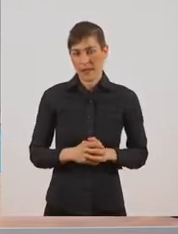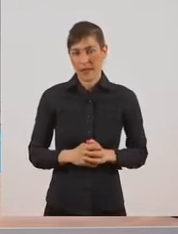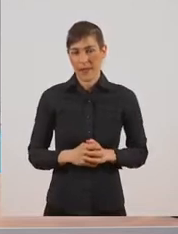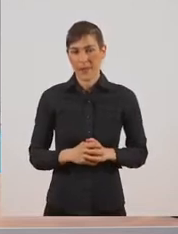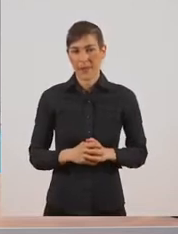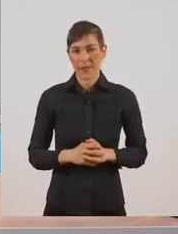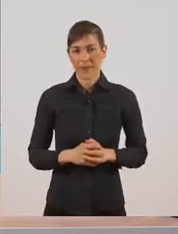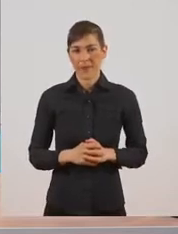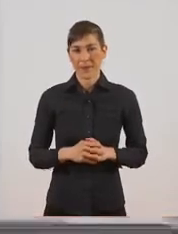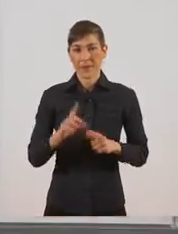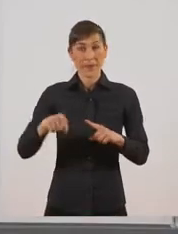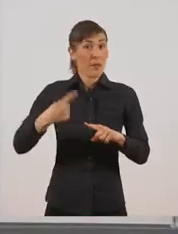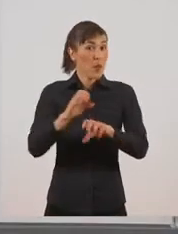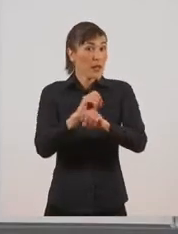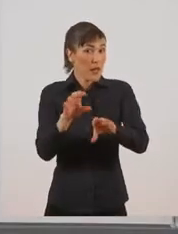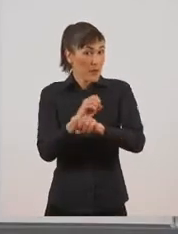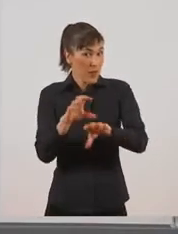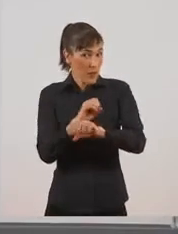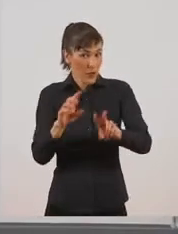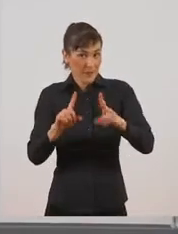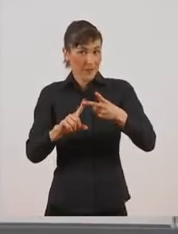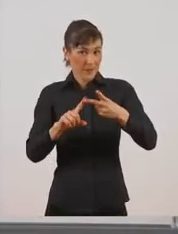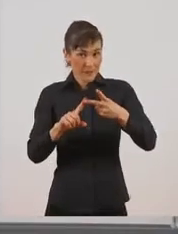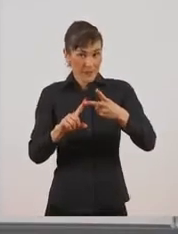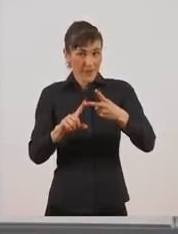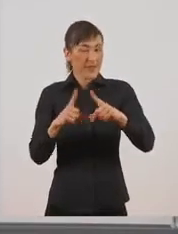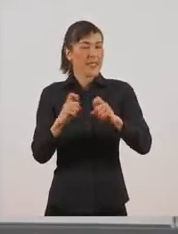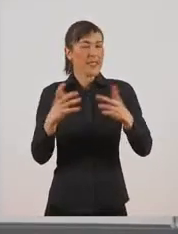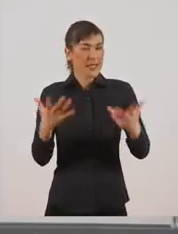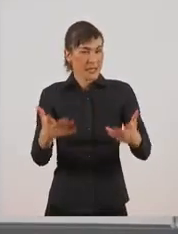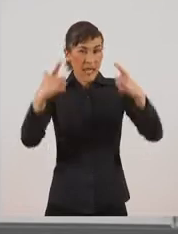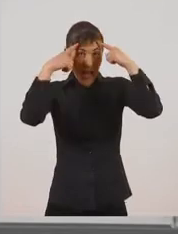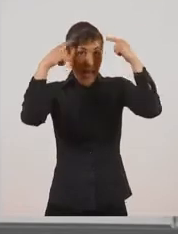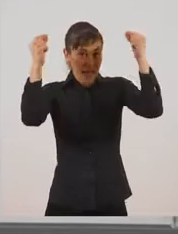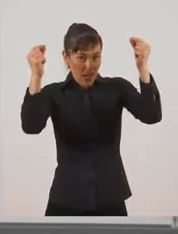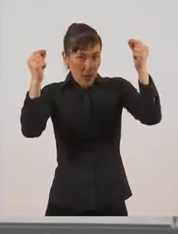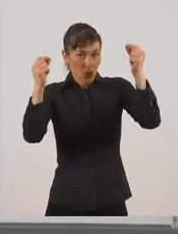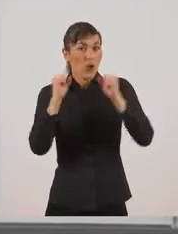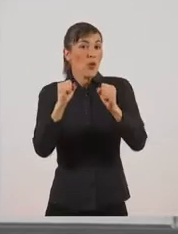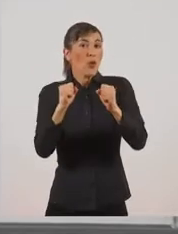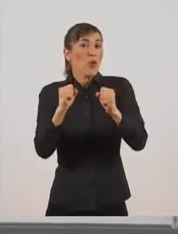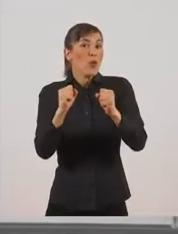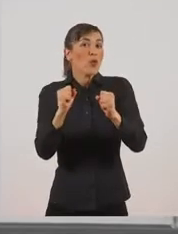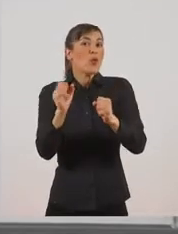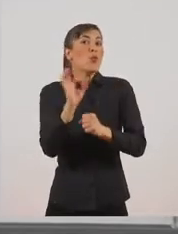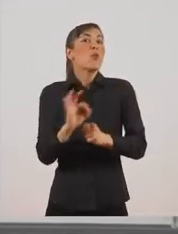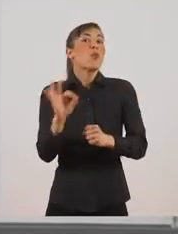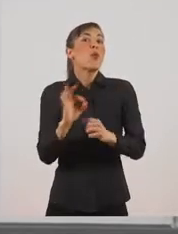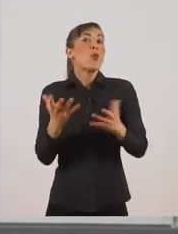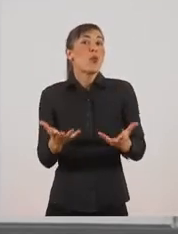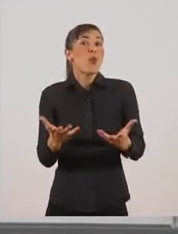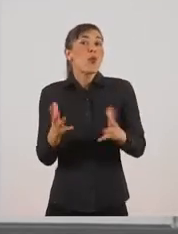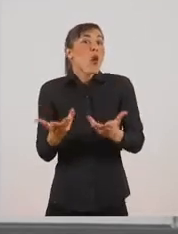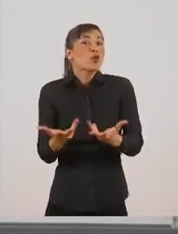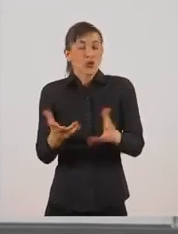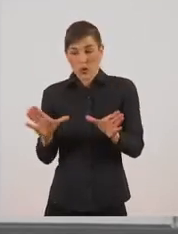Επόμενη πληροφορία μας είναι ότι ο λύκος ζει σε μικρές ή μεγάλες ομάδες οι